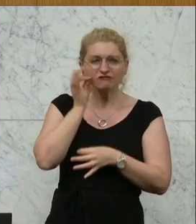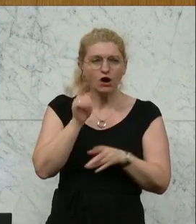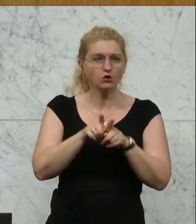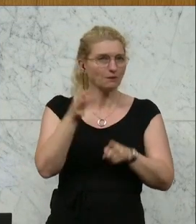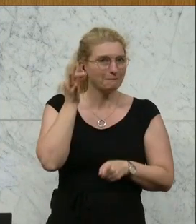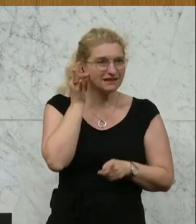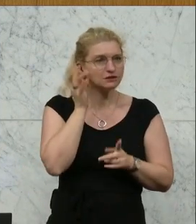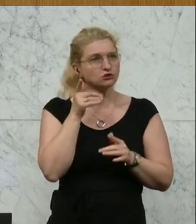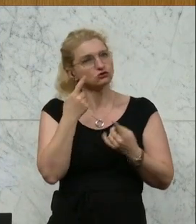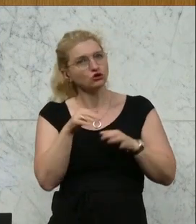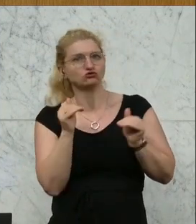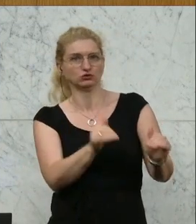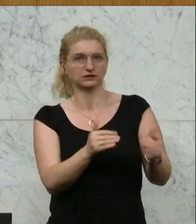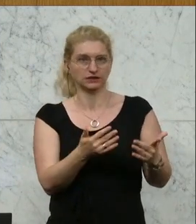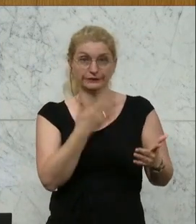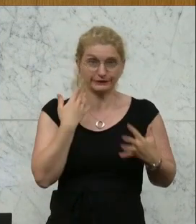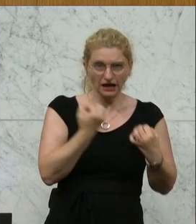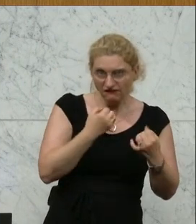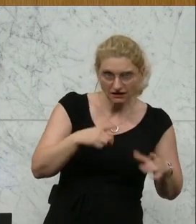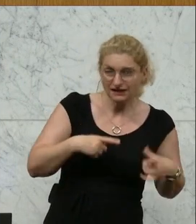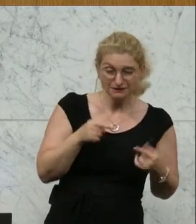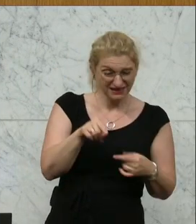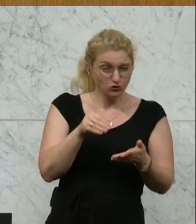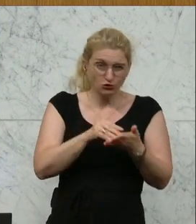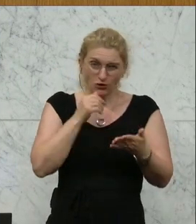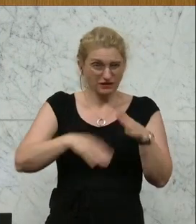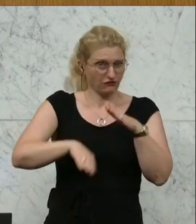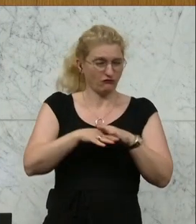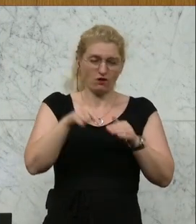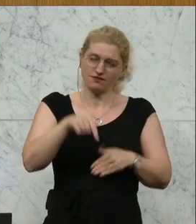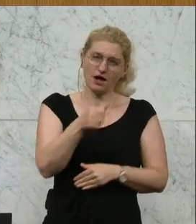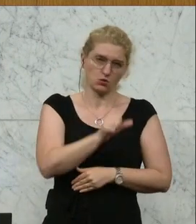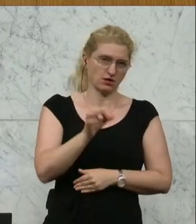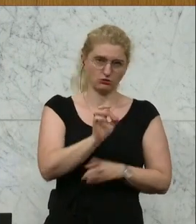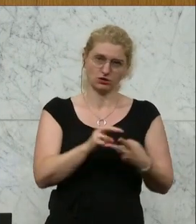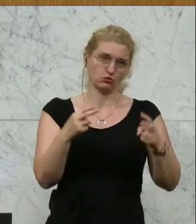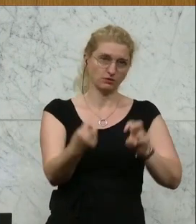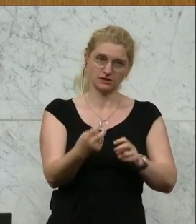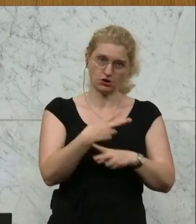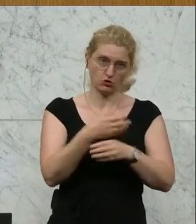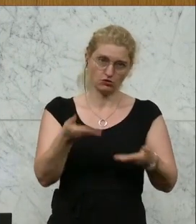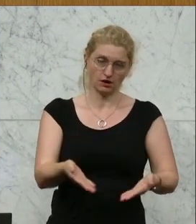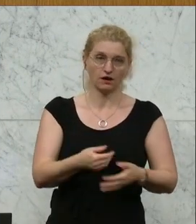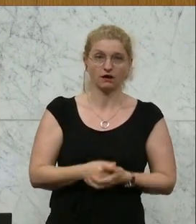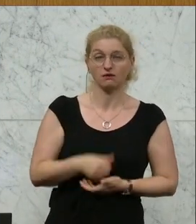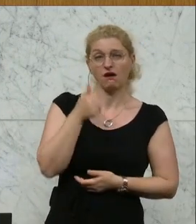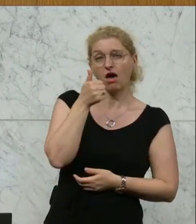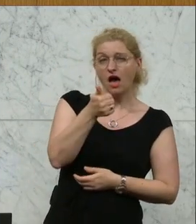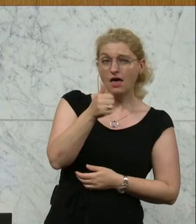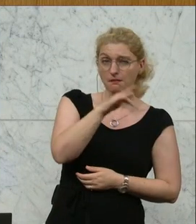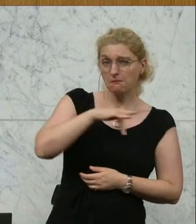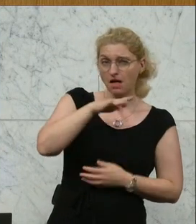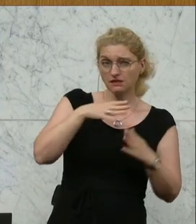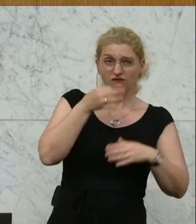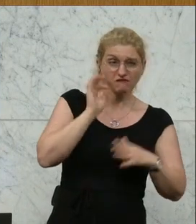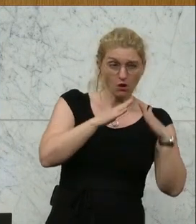Mädchen vor Gewalt schützen soll, ist noch nicht vollumfänglich in Österreich umgesetzt. Ein Schutzplatz, ein Frauenhausplatz